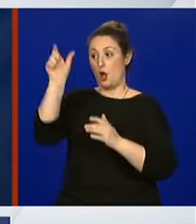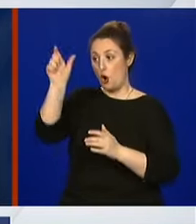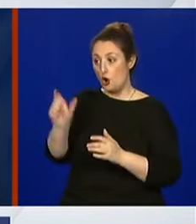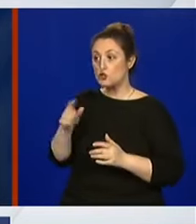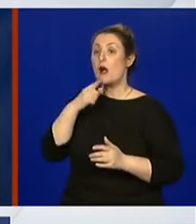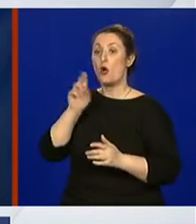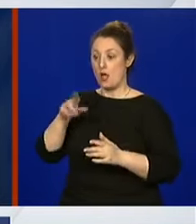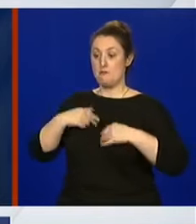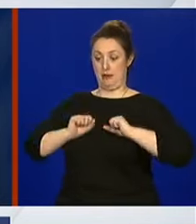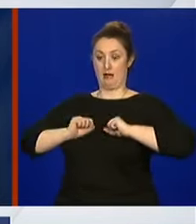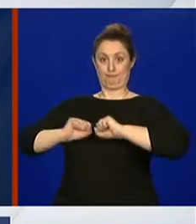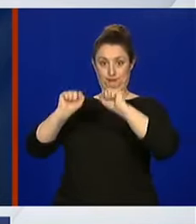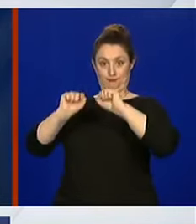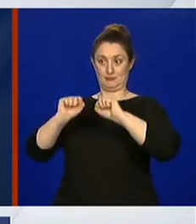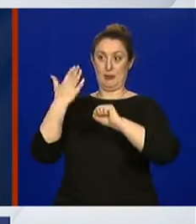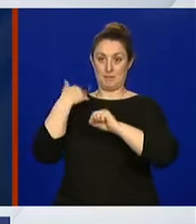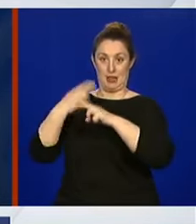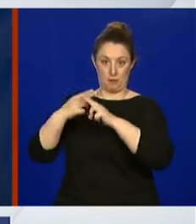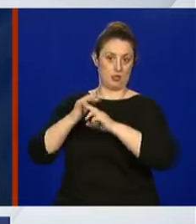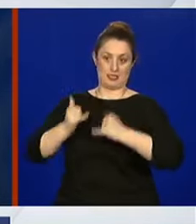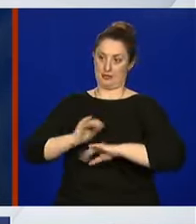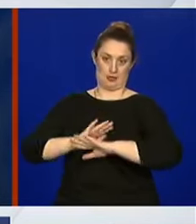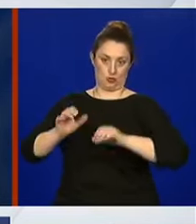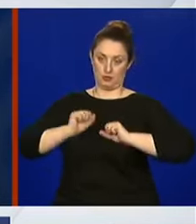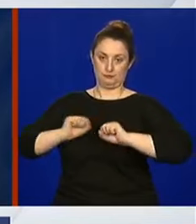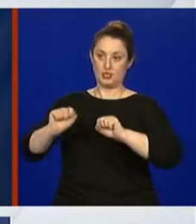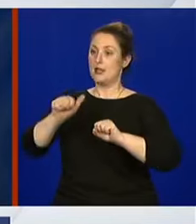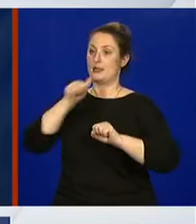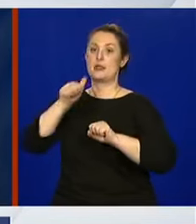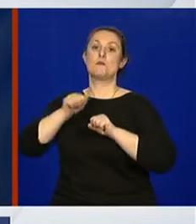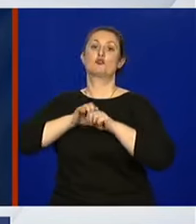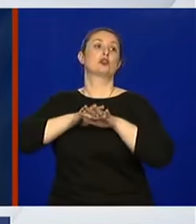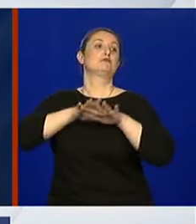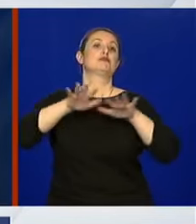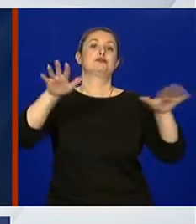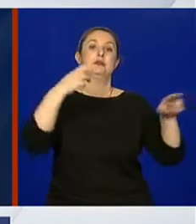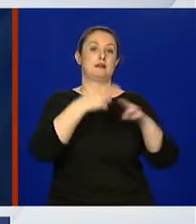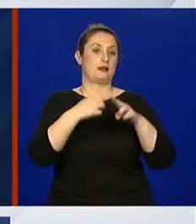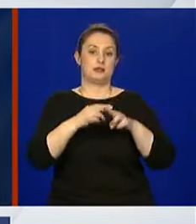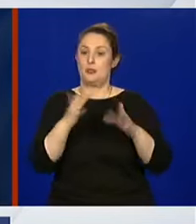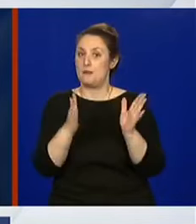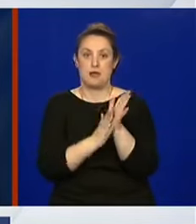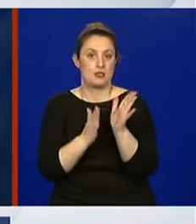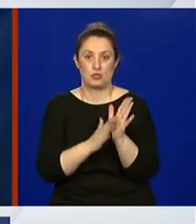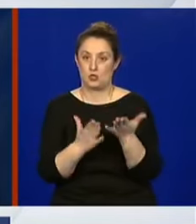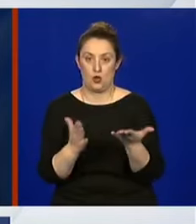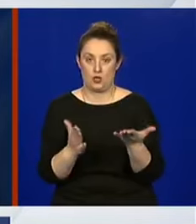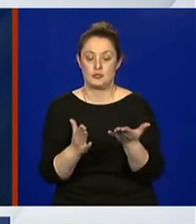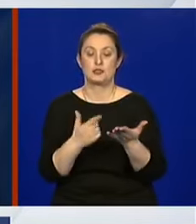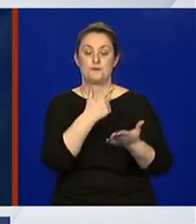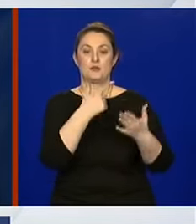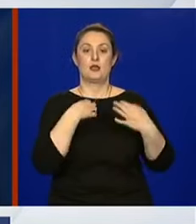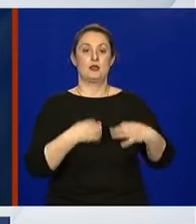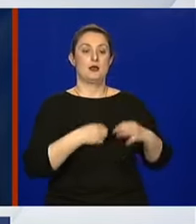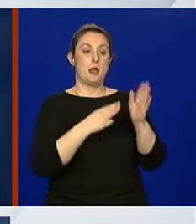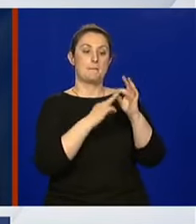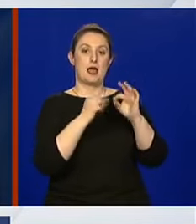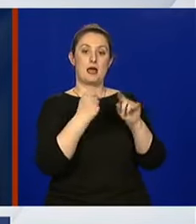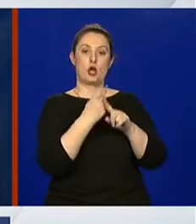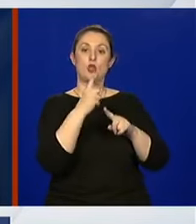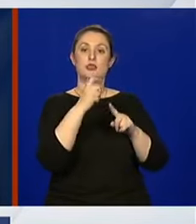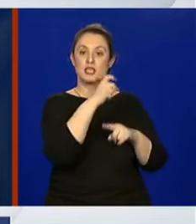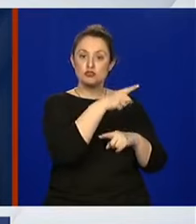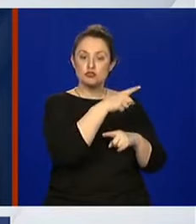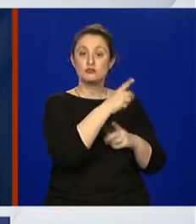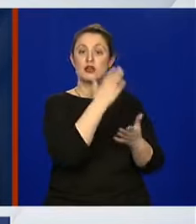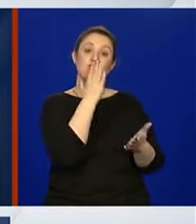na koronavirus, da ne može proširiti taj virus dalje. Evo, mi imamo profesorica Markutić što je već više